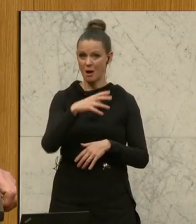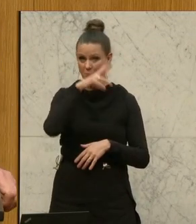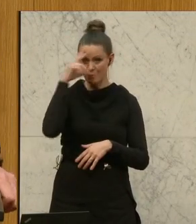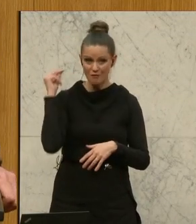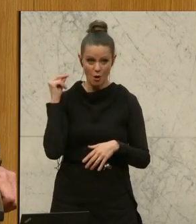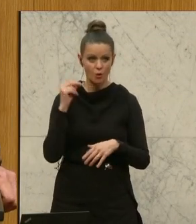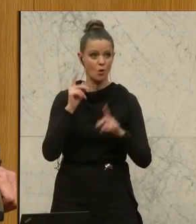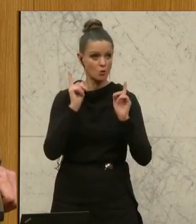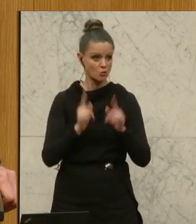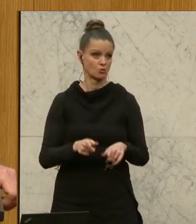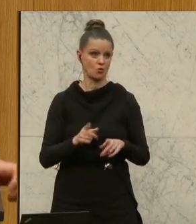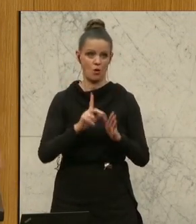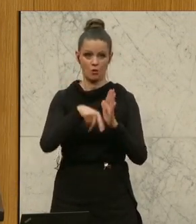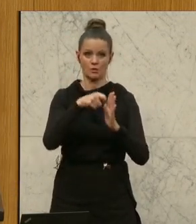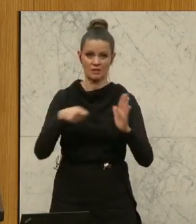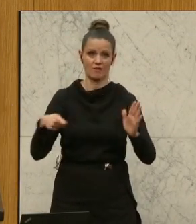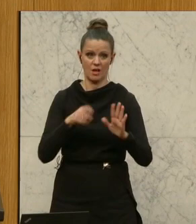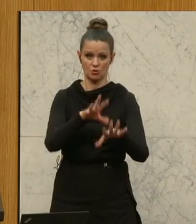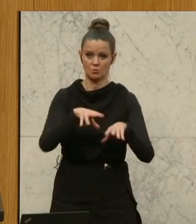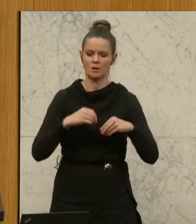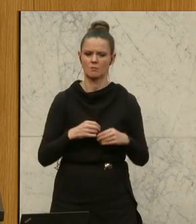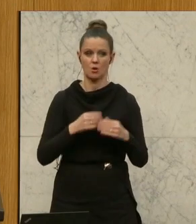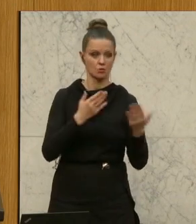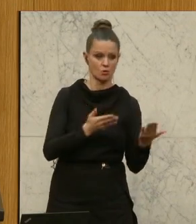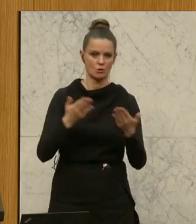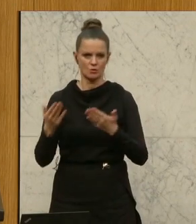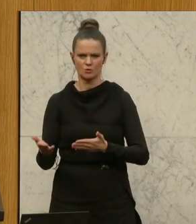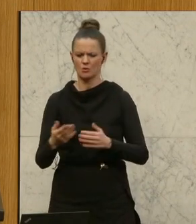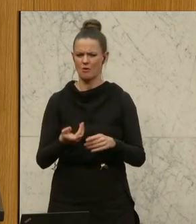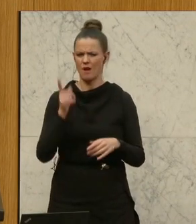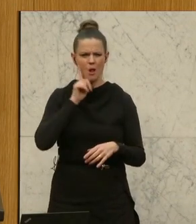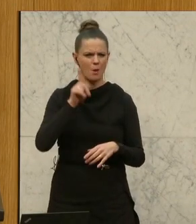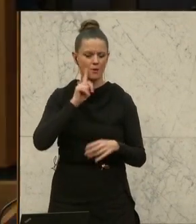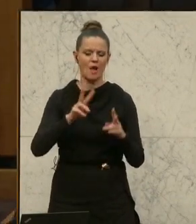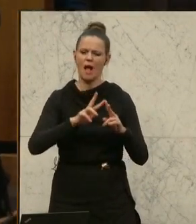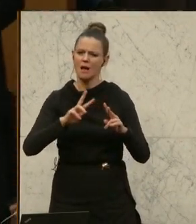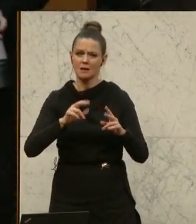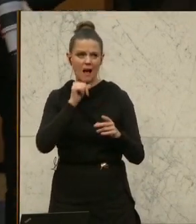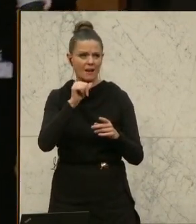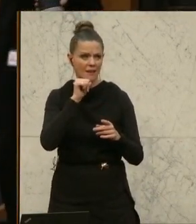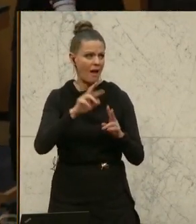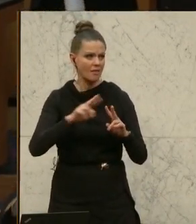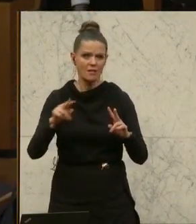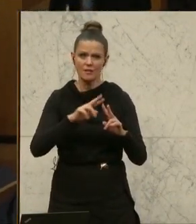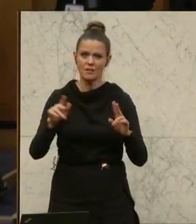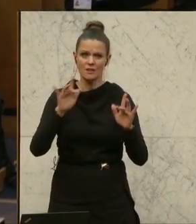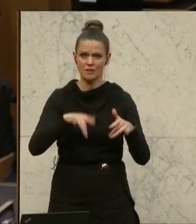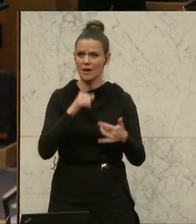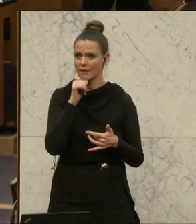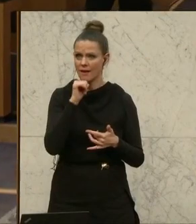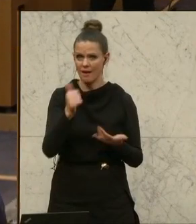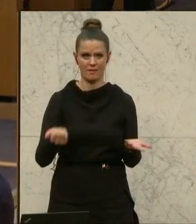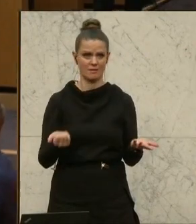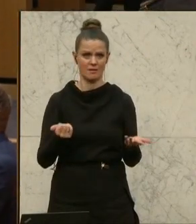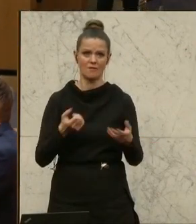einbrocken. Da wie dort ist es die gleiche Lüge von der angeblichen Alternativlosigkeit, mit der Sie Ihre politischen Projekte vorantreiben.